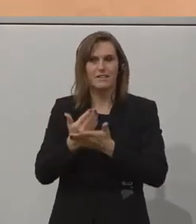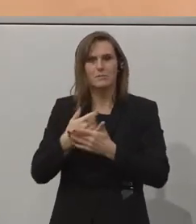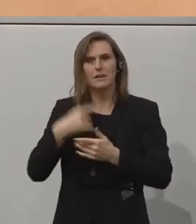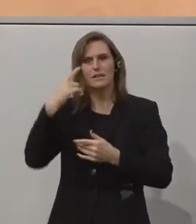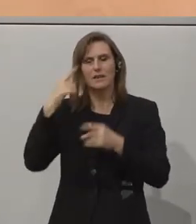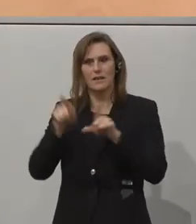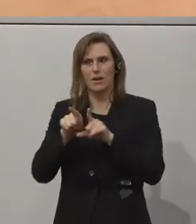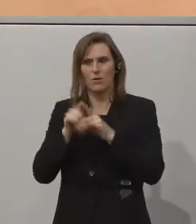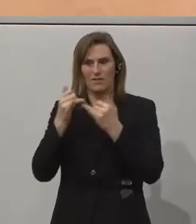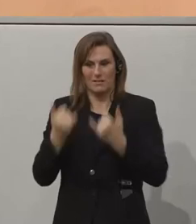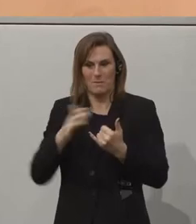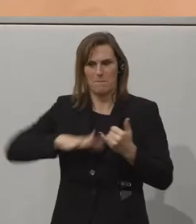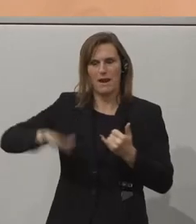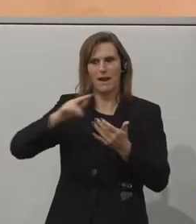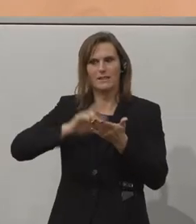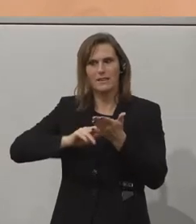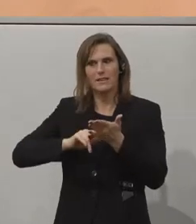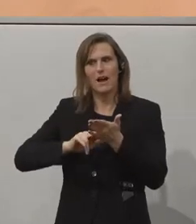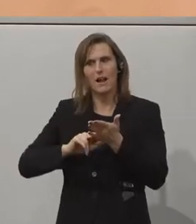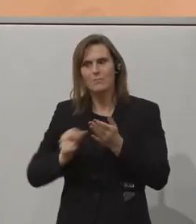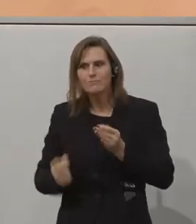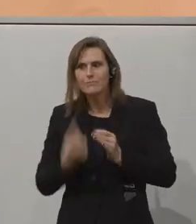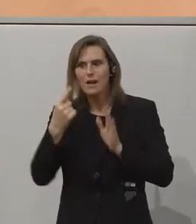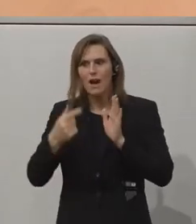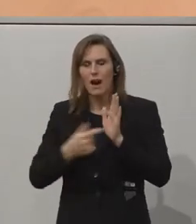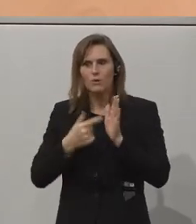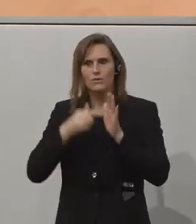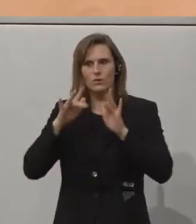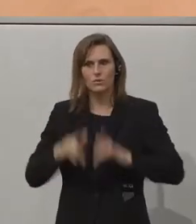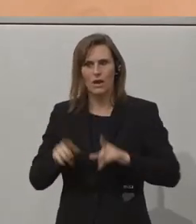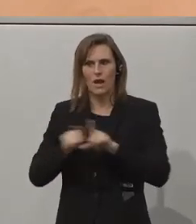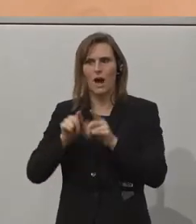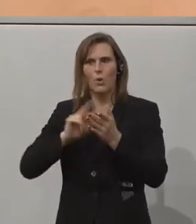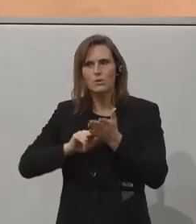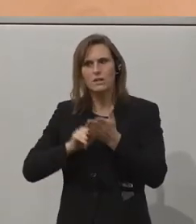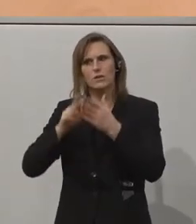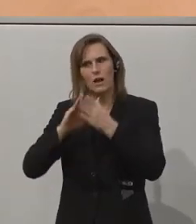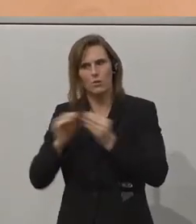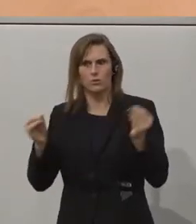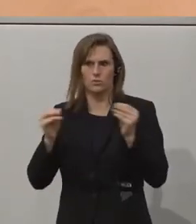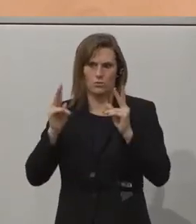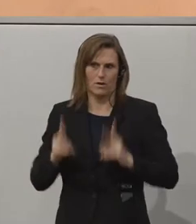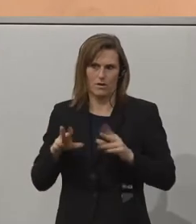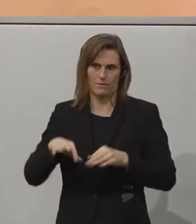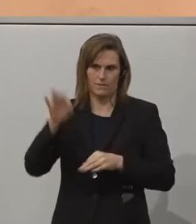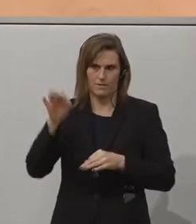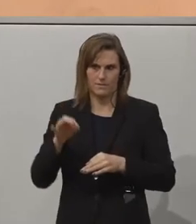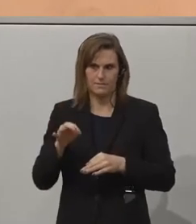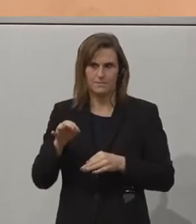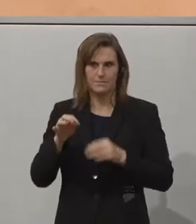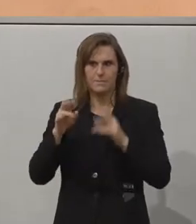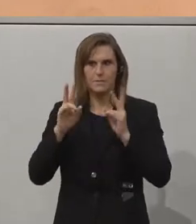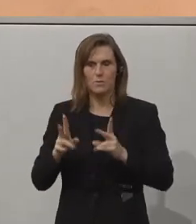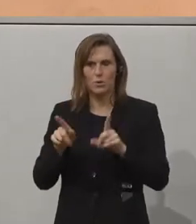im digitalen Bereich die besonderen Herausforderungen auch digital zu lösen sind. Dass sie die Möglichkeit